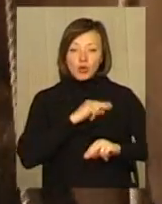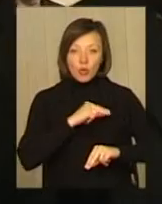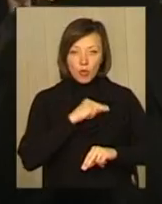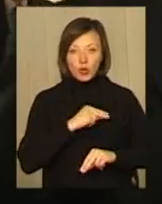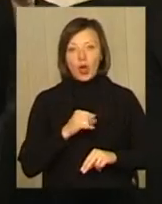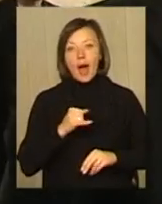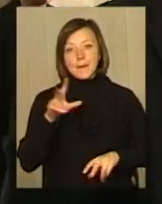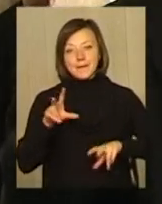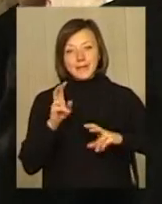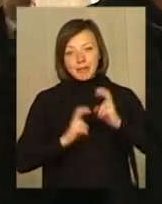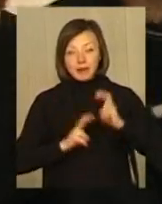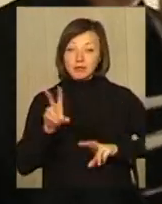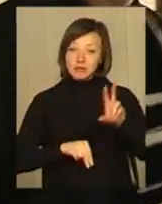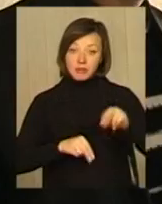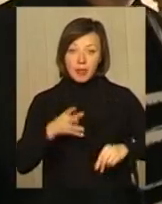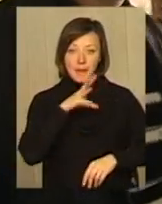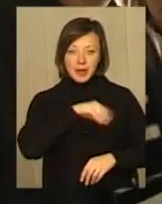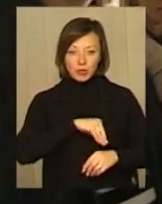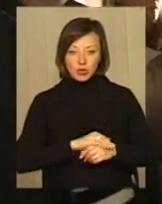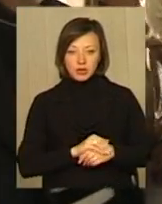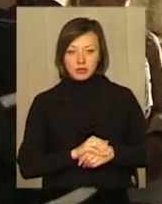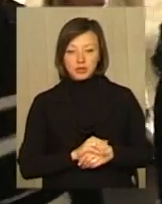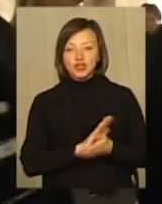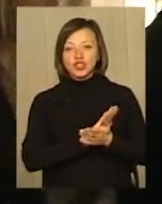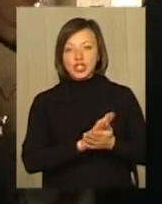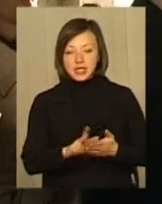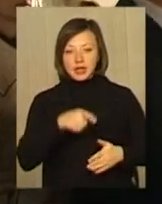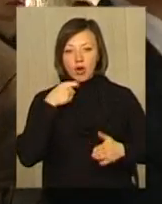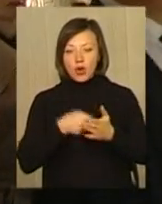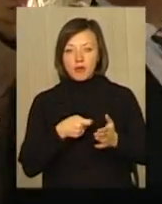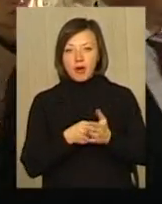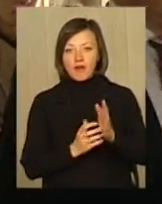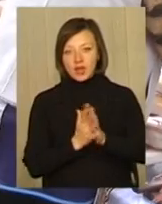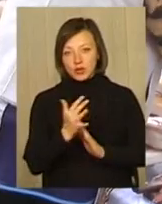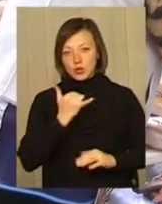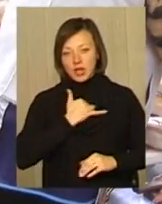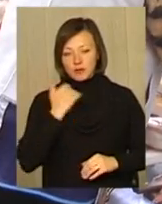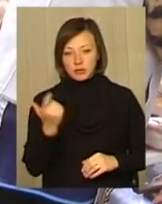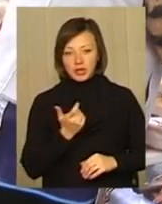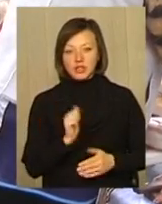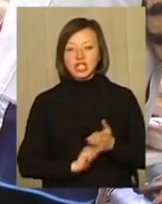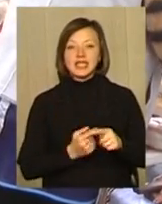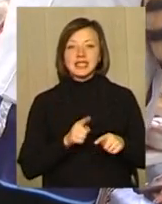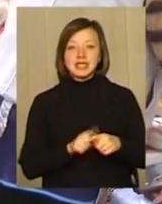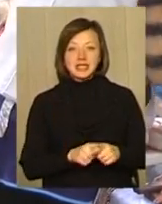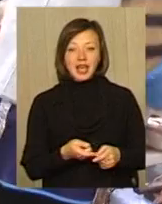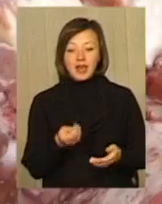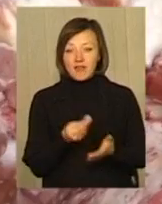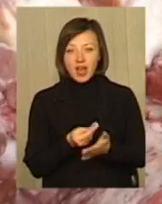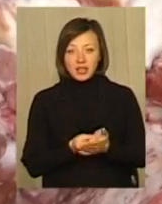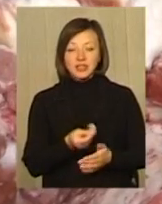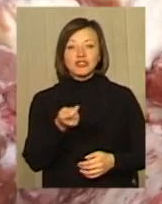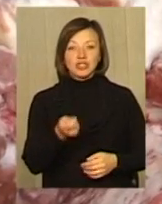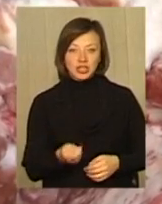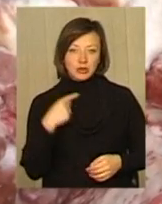прибутки. Чисті, балансовані корма, які вирощені в господарстві. Через те і собівартість м'яса свинини нижча,